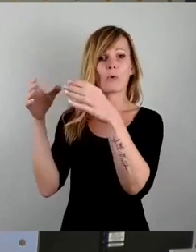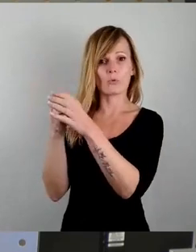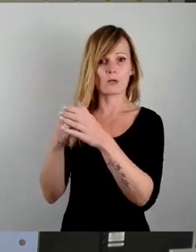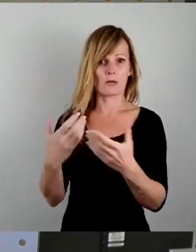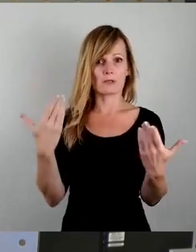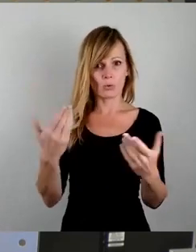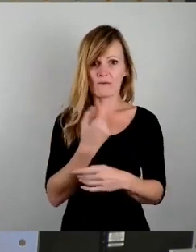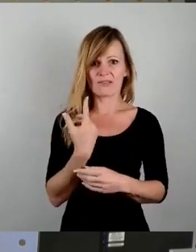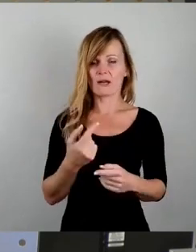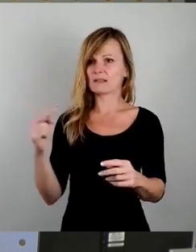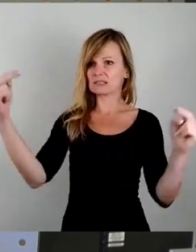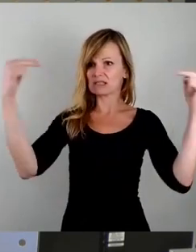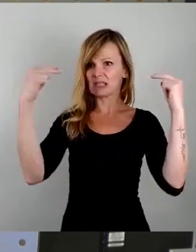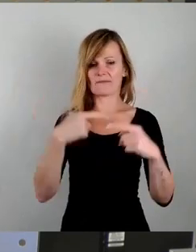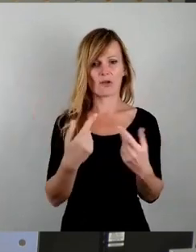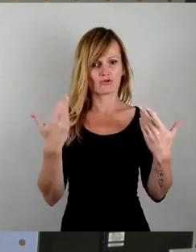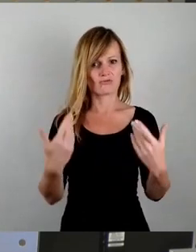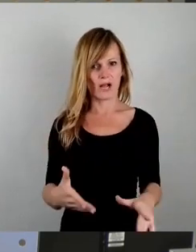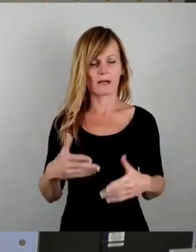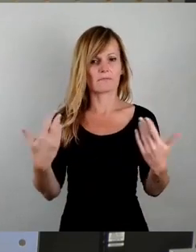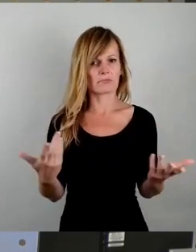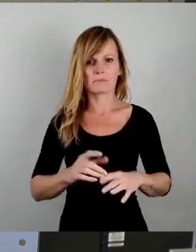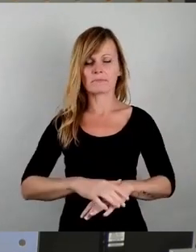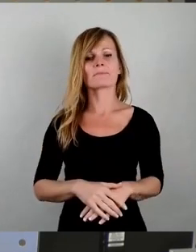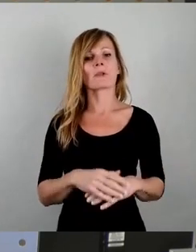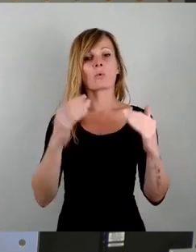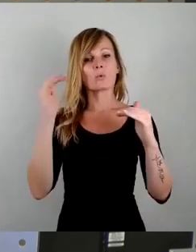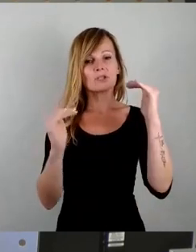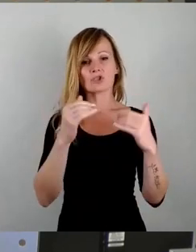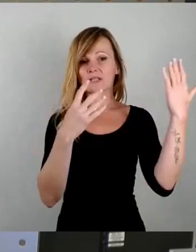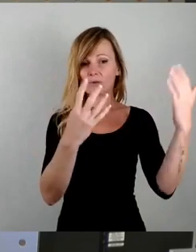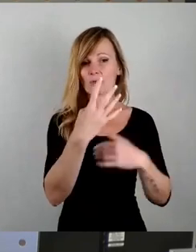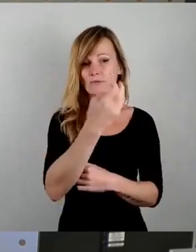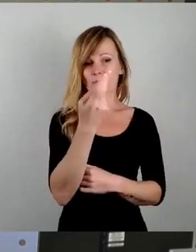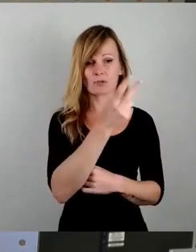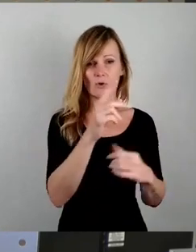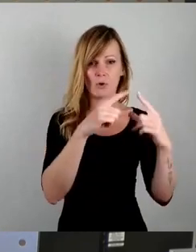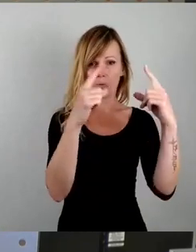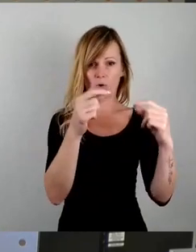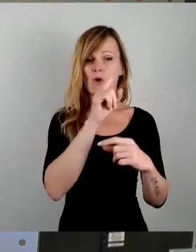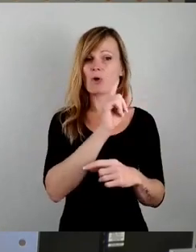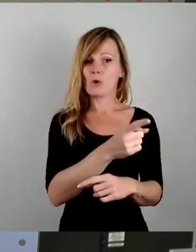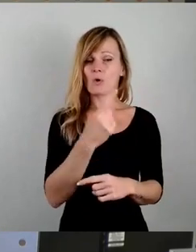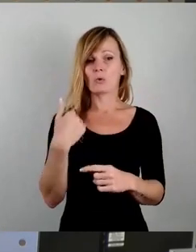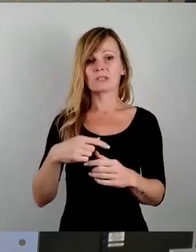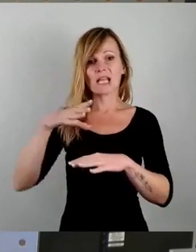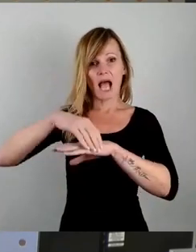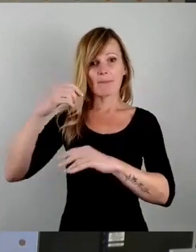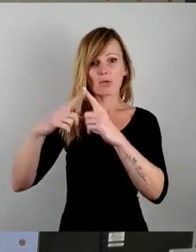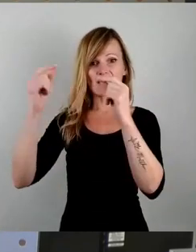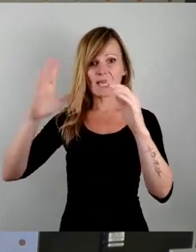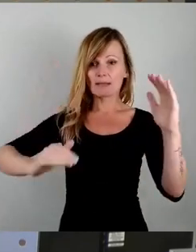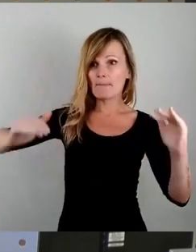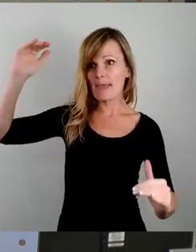würden natürlich den Unterschied zwischen 49 Euro und dem Abo-Ticket größer machen, was die